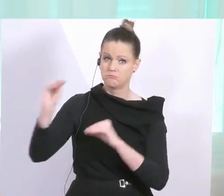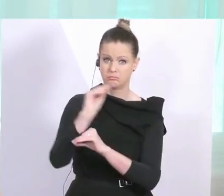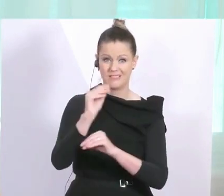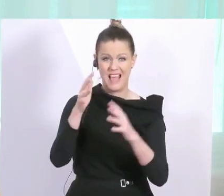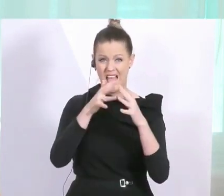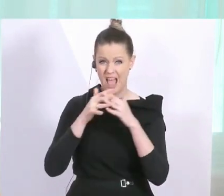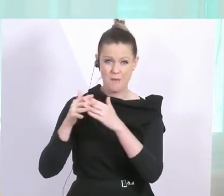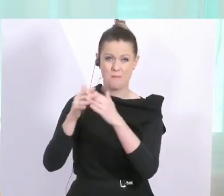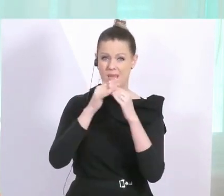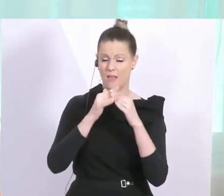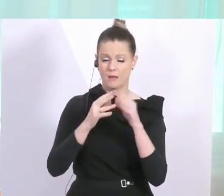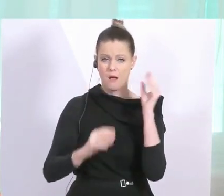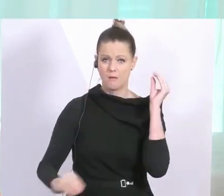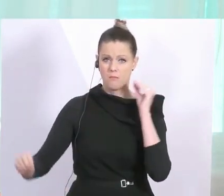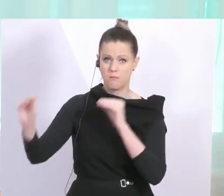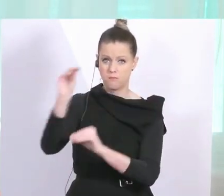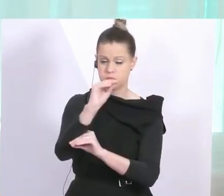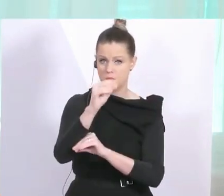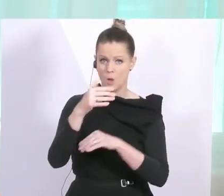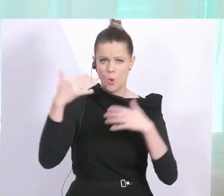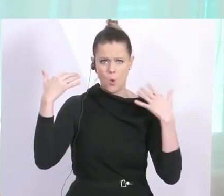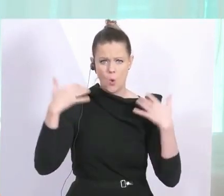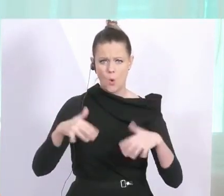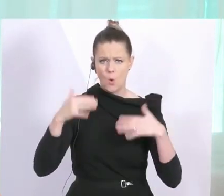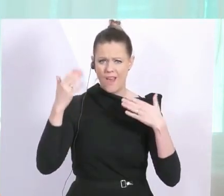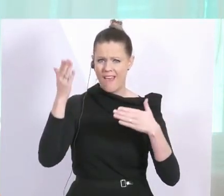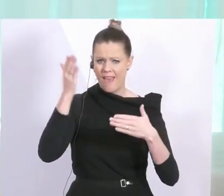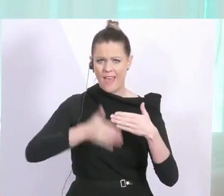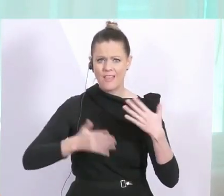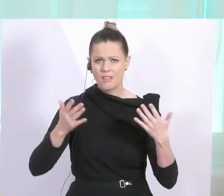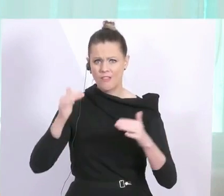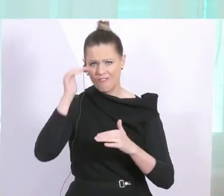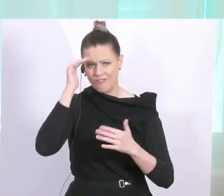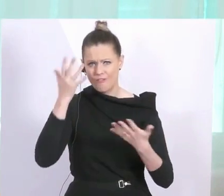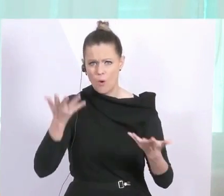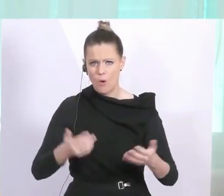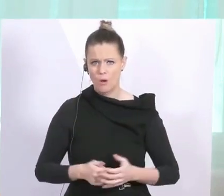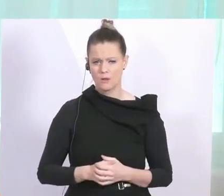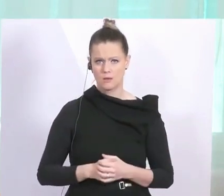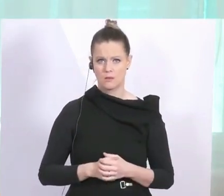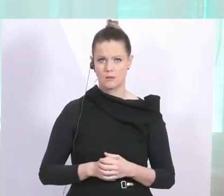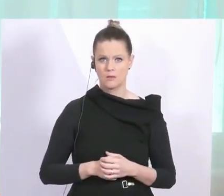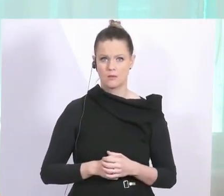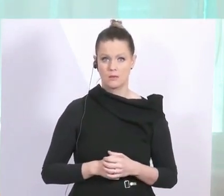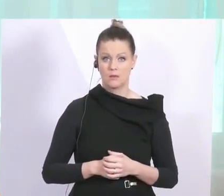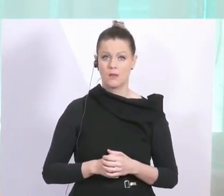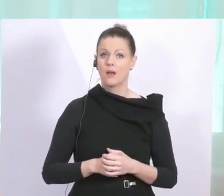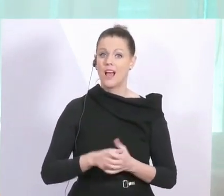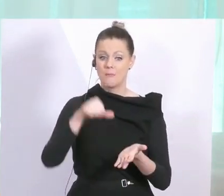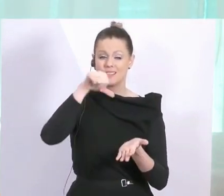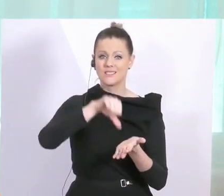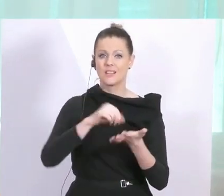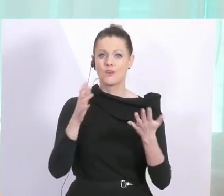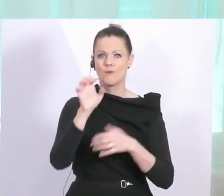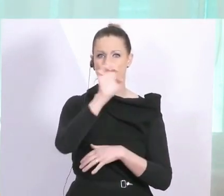Dynamiken, wo kein Ende absehbar ist im Augenblick. Und nach wie vor ist aber die Europäische Union das Epizentrum der